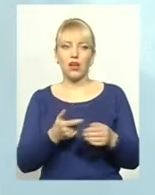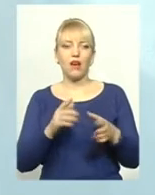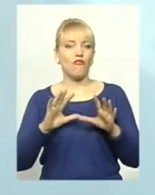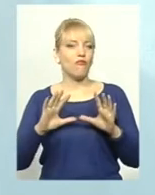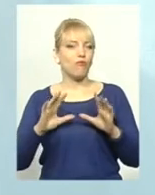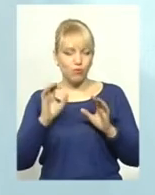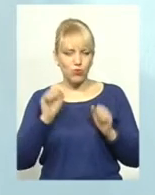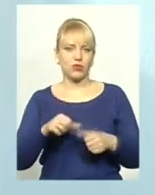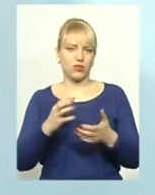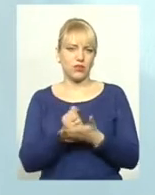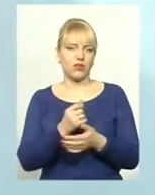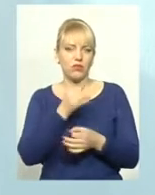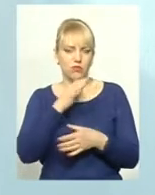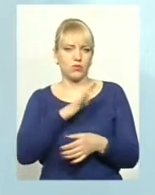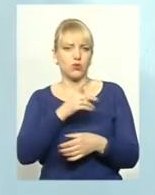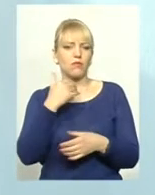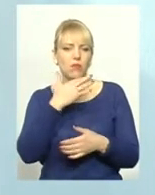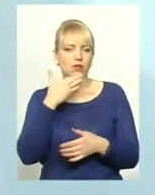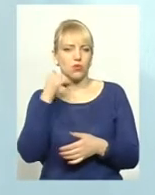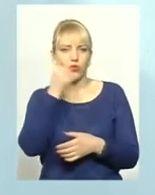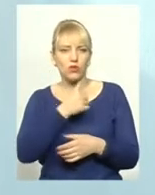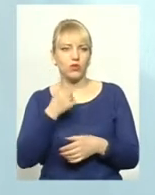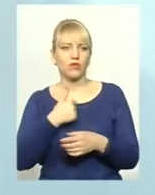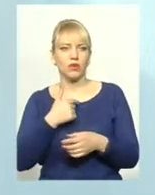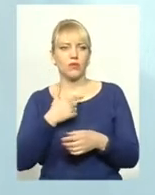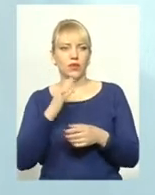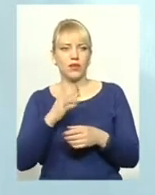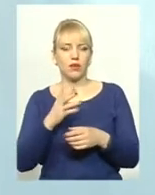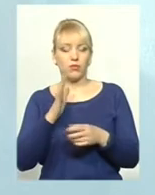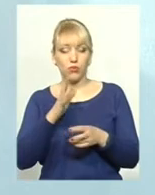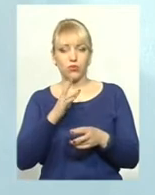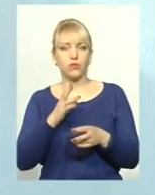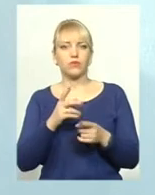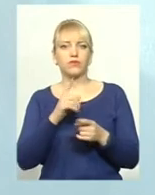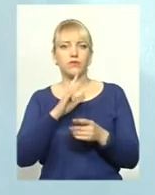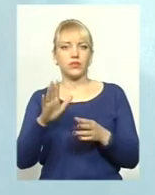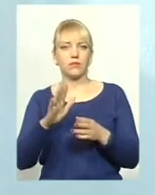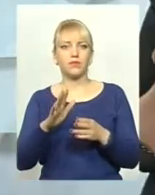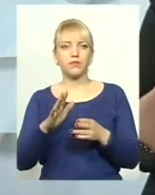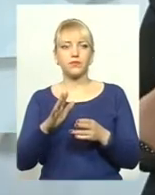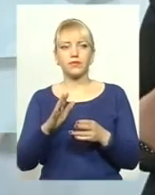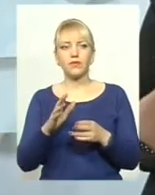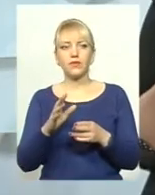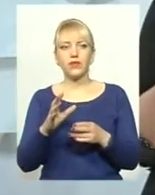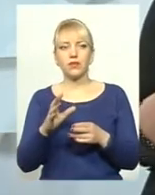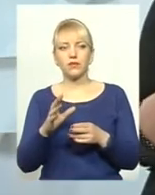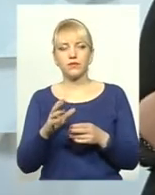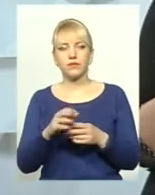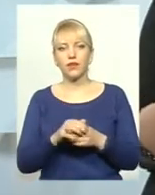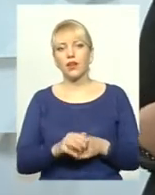знайдемо. Не може бути таке, стільки років ми будемо працювати, будемо приглядатися, і комусь тільки все пройде безнаказано. Тим паче, це ж загальна проблема.